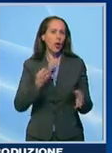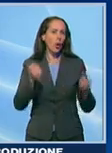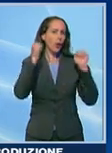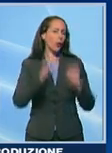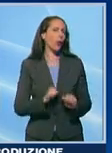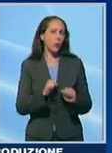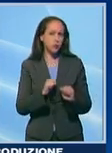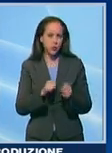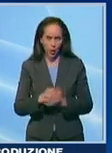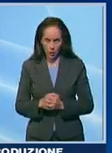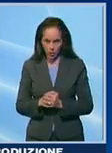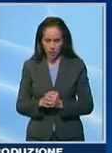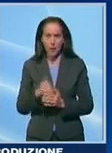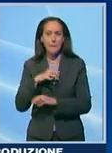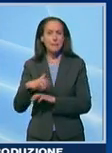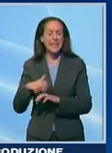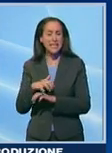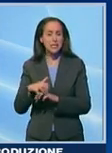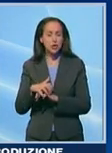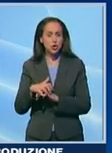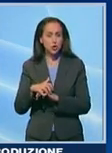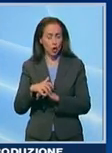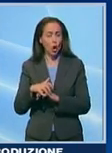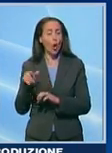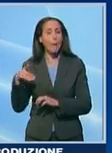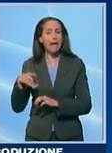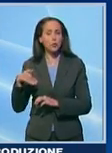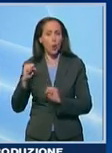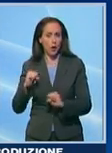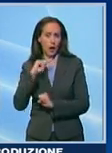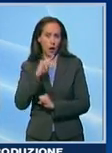politiche agricole alimentari e forestali, il senatore Patuanelli, ha facoltà di rispondere.